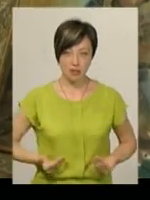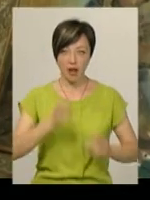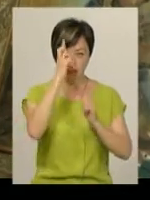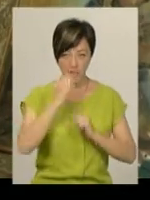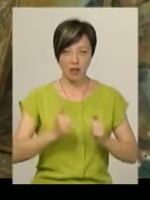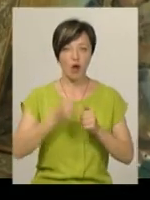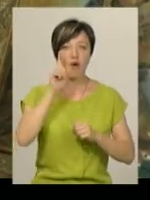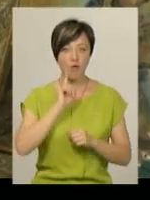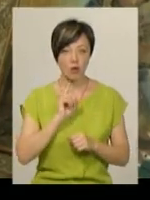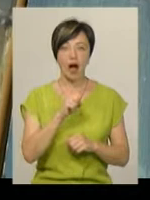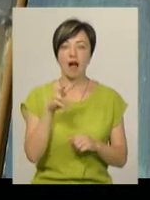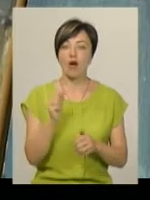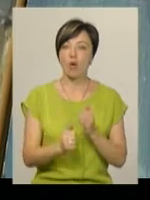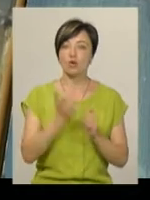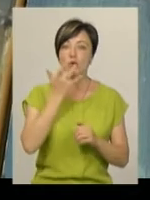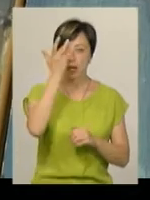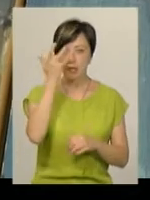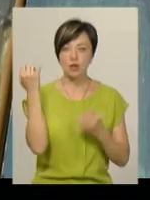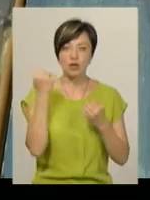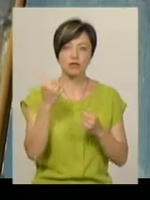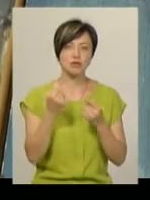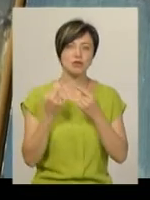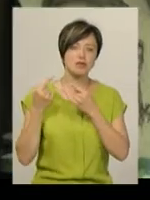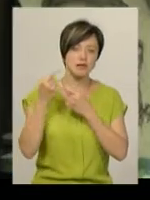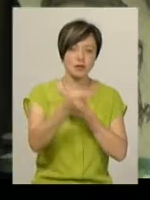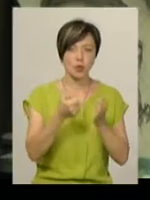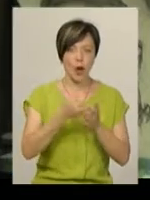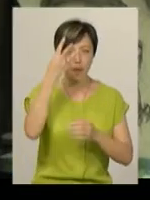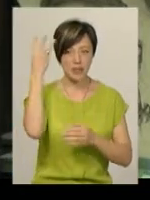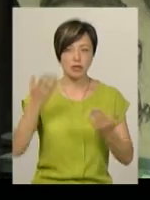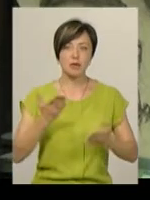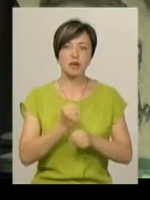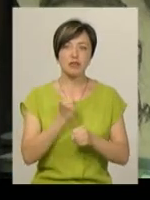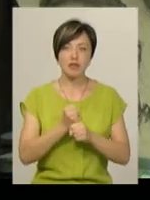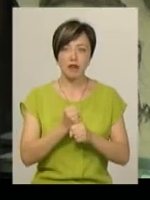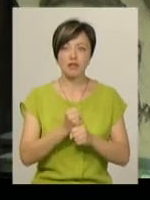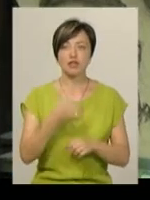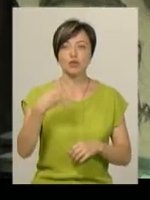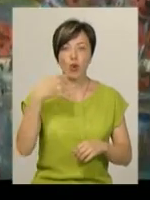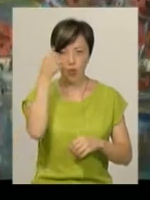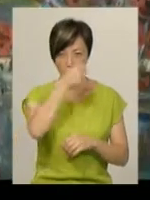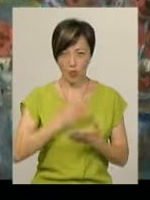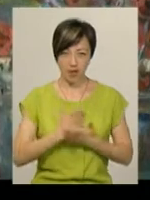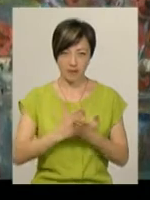каже Хусейн, комфортне. Але кожного літа він долає довгу дорогу до Хмельницького, де жив і працював 4 десятиліття.